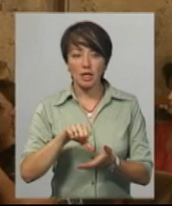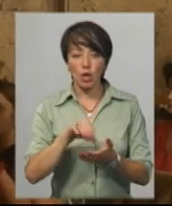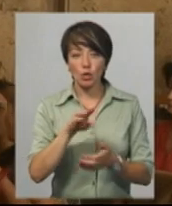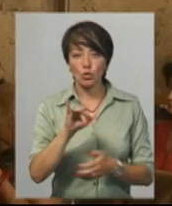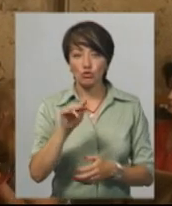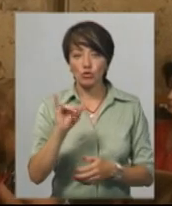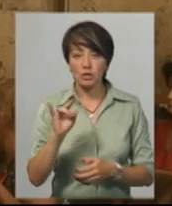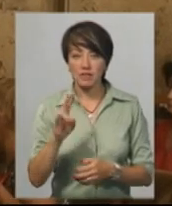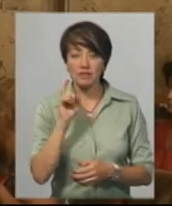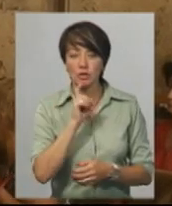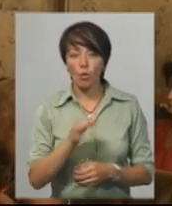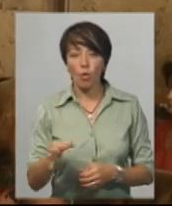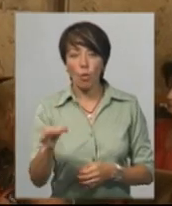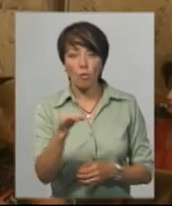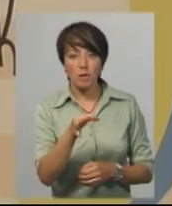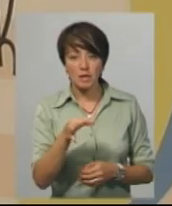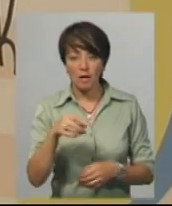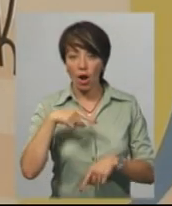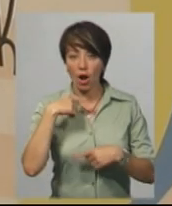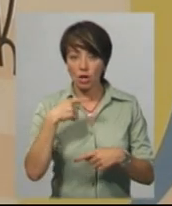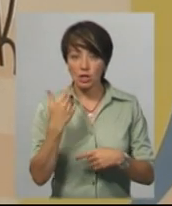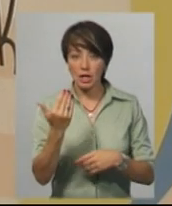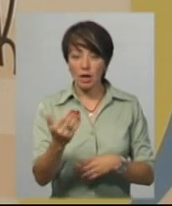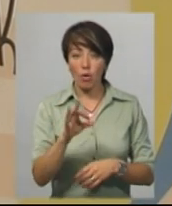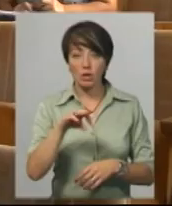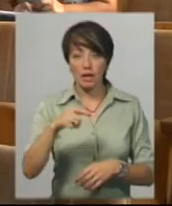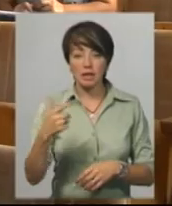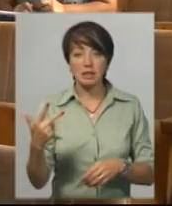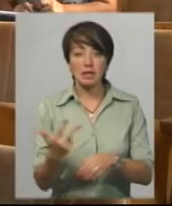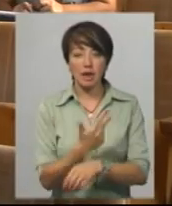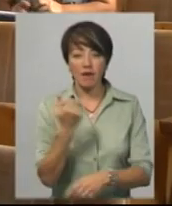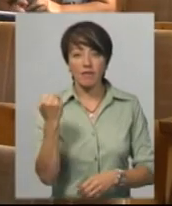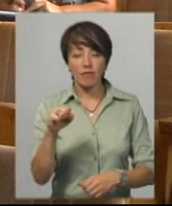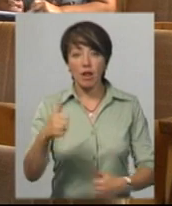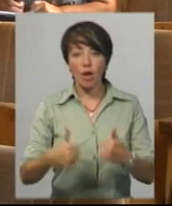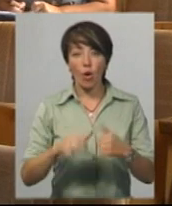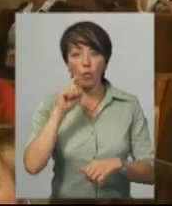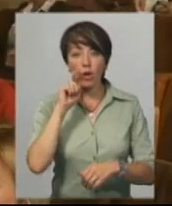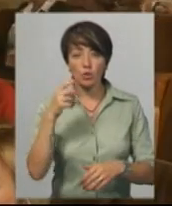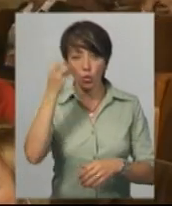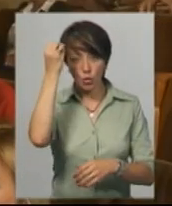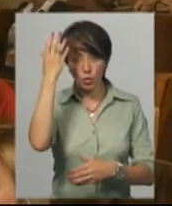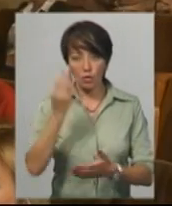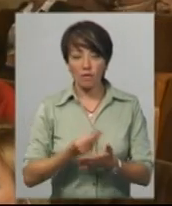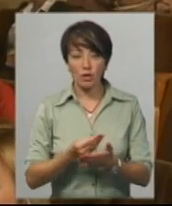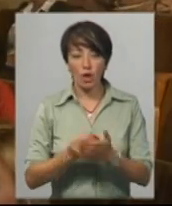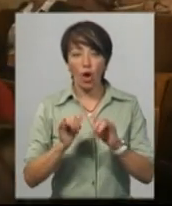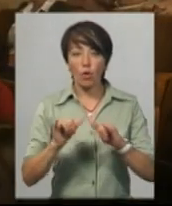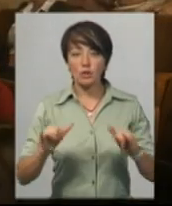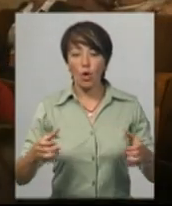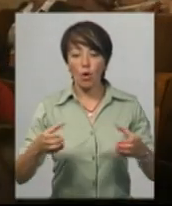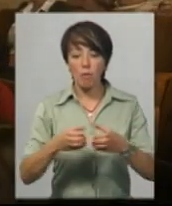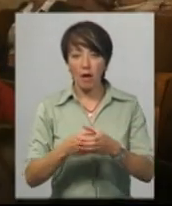'єднаної тергромади з Вінниччини Наталія Ігнатенко каже, що їх ОТГ тричі вигравали гранти в Українського культурного фонду. Розвиток громади, розвиток